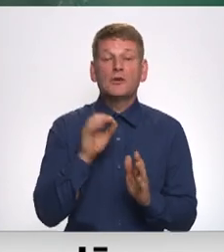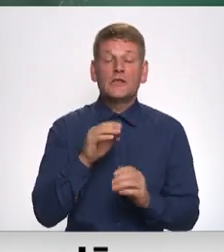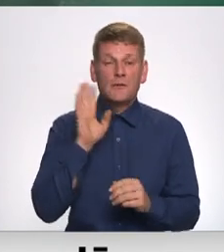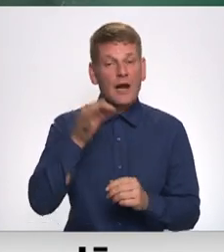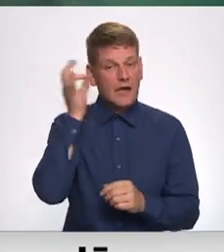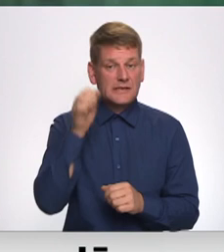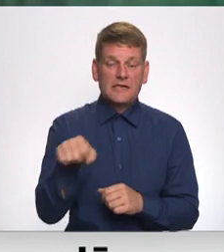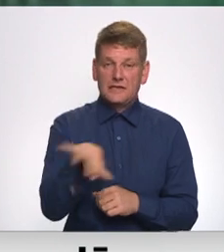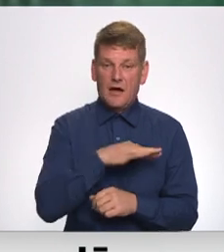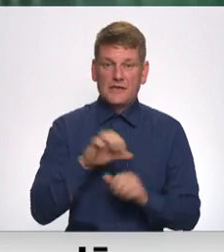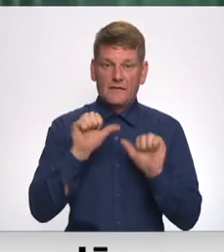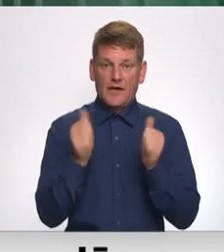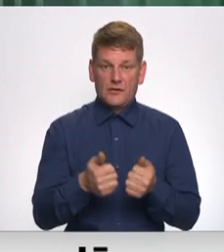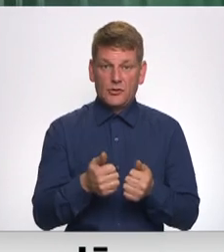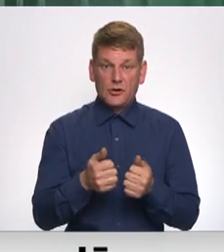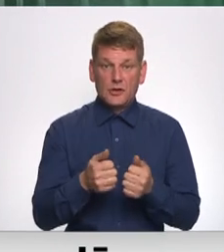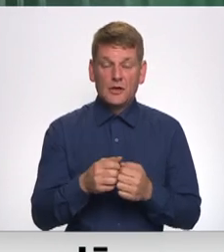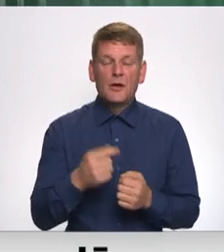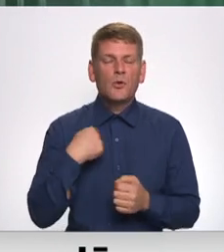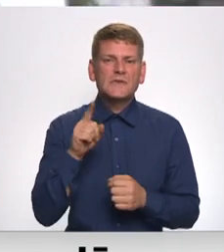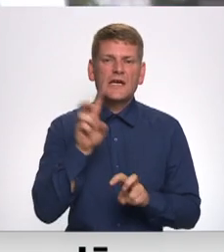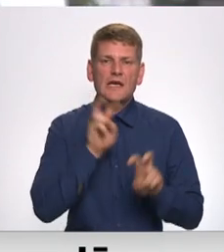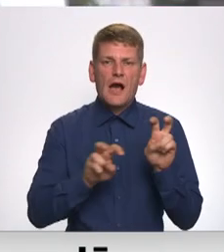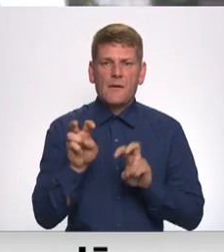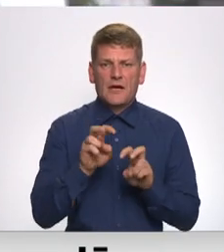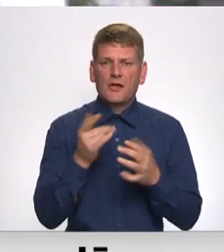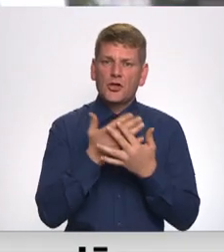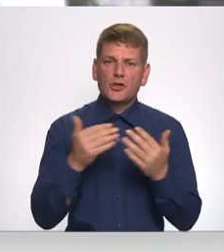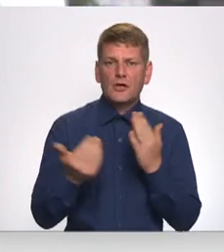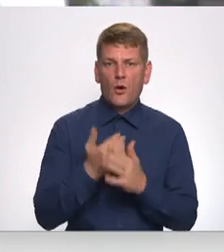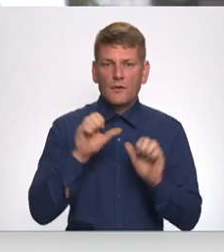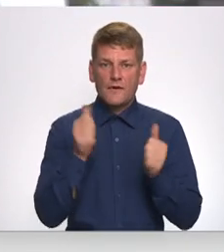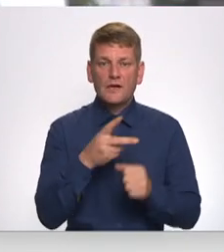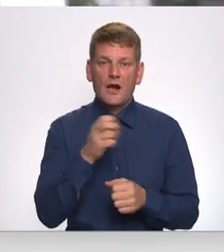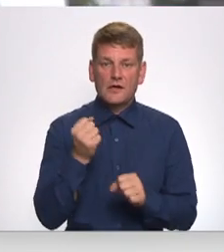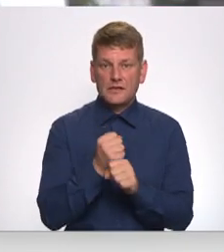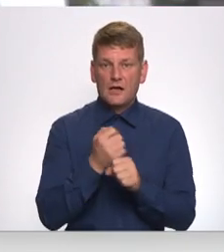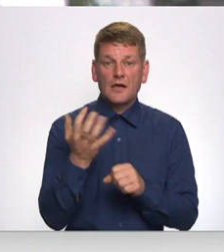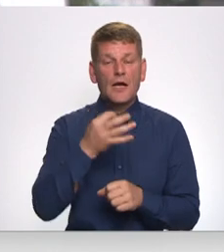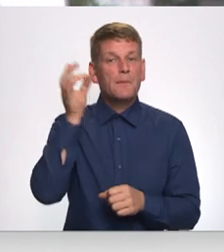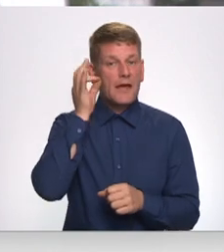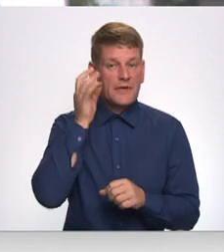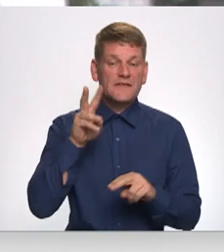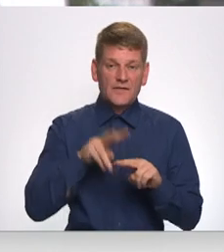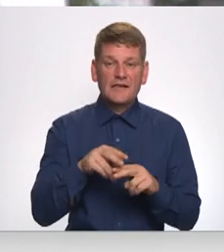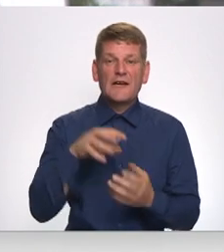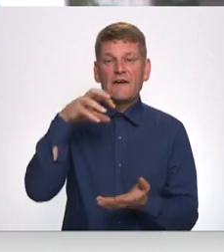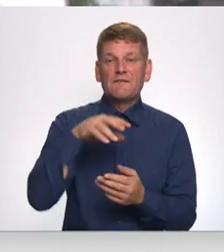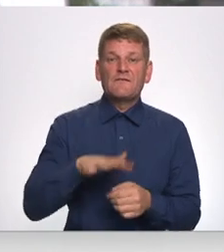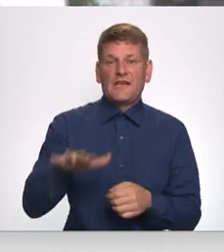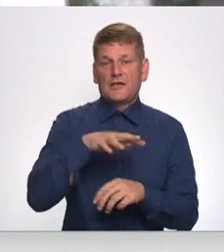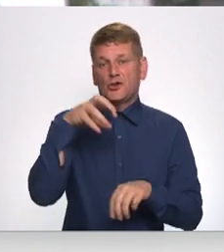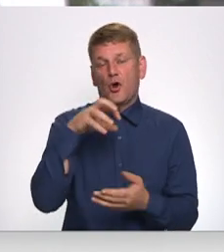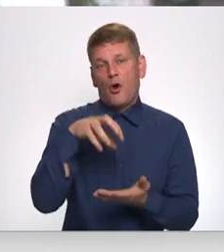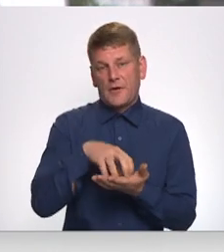atceres dāras veidošanu. Mums arī ir jāmeklē dažādi jauni veidi, kā strādāt ar piemiņas vietām, vidas objektiem un pieminekņiem.